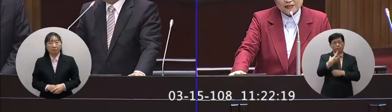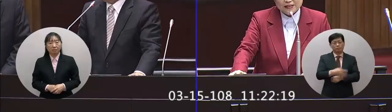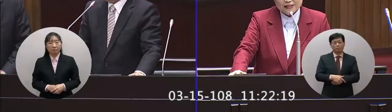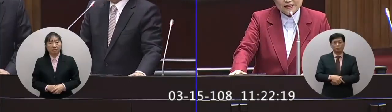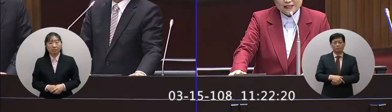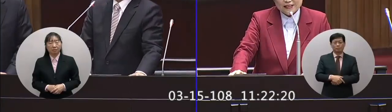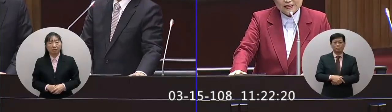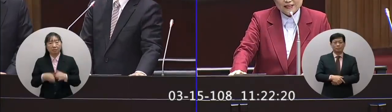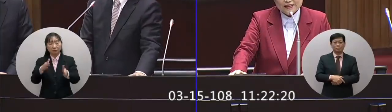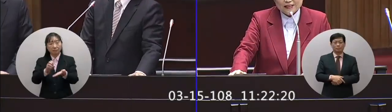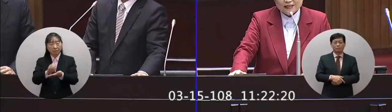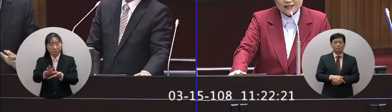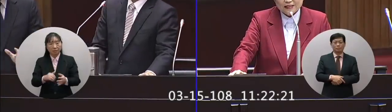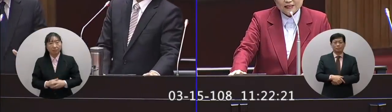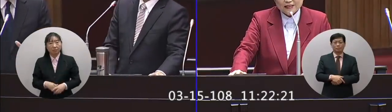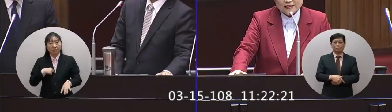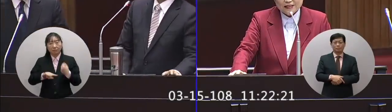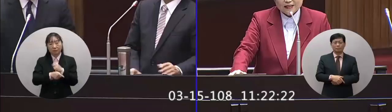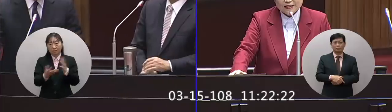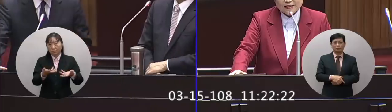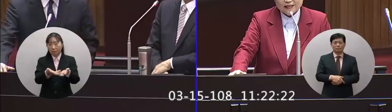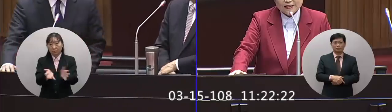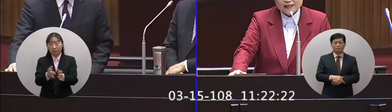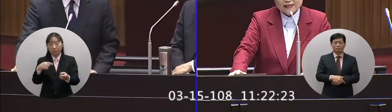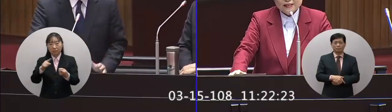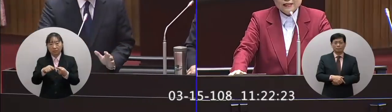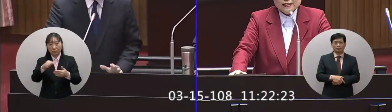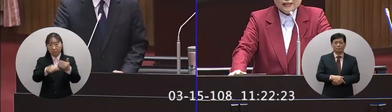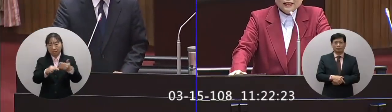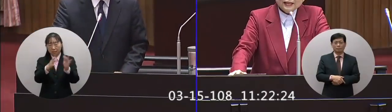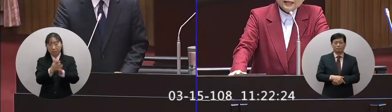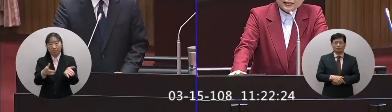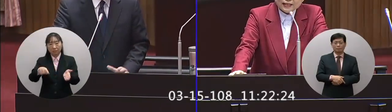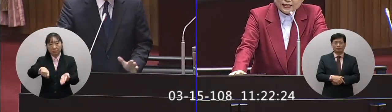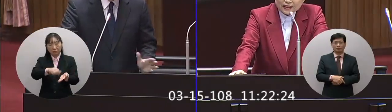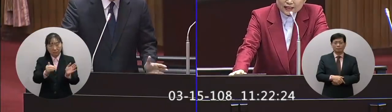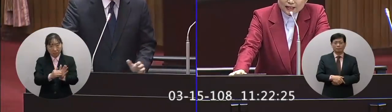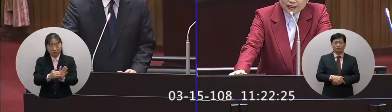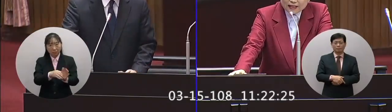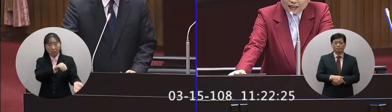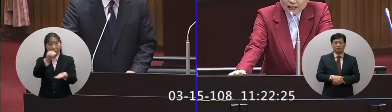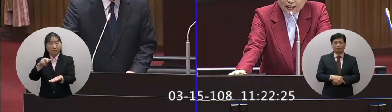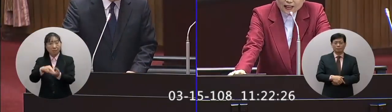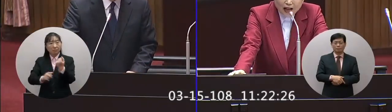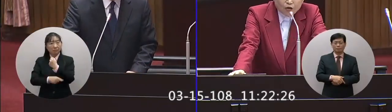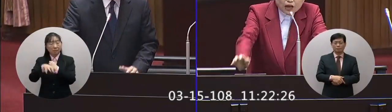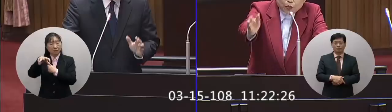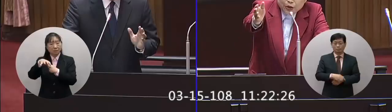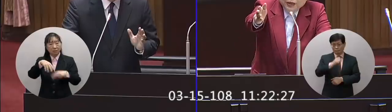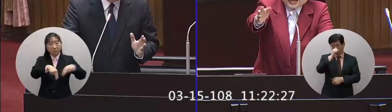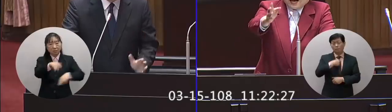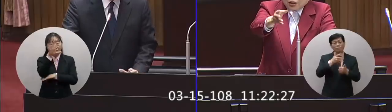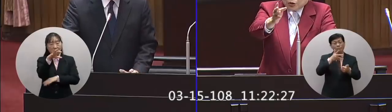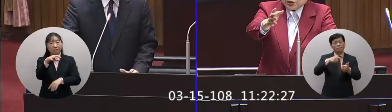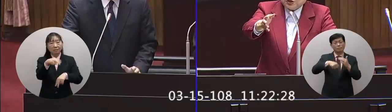長你打好了跟委員報告我們法務部應該把條文擬好我們已經完成了而且送到行政院在審查好